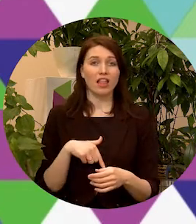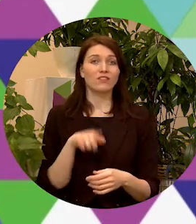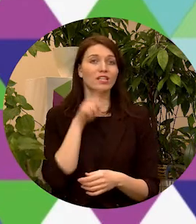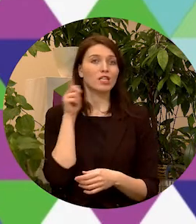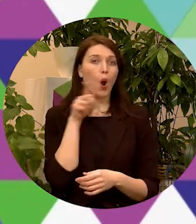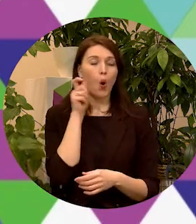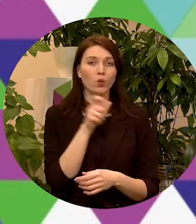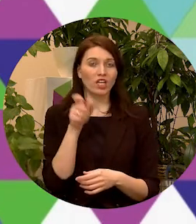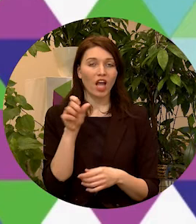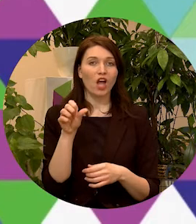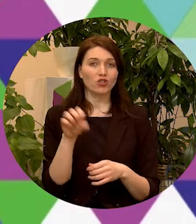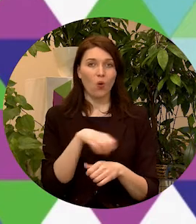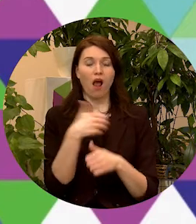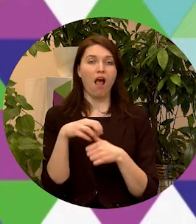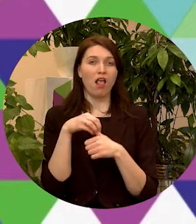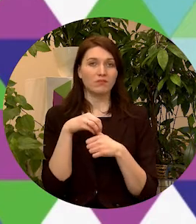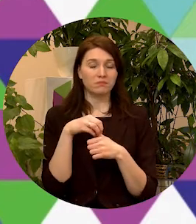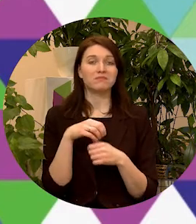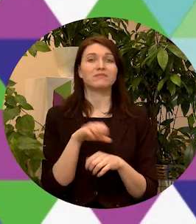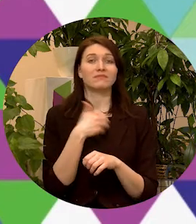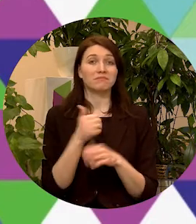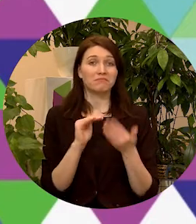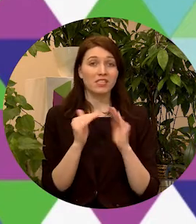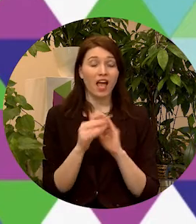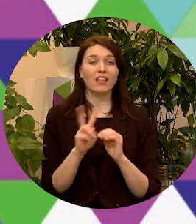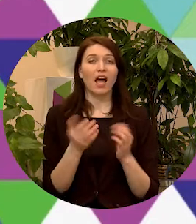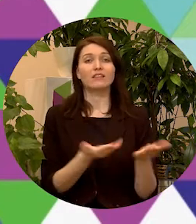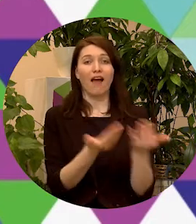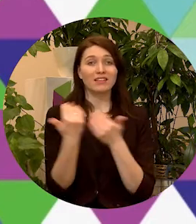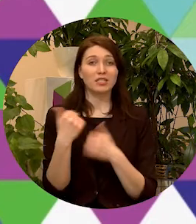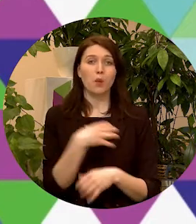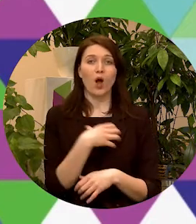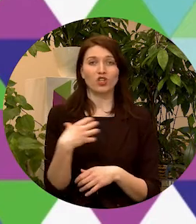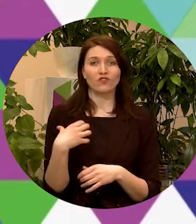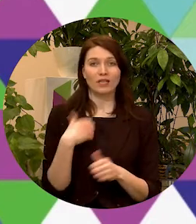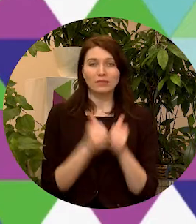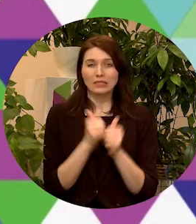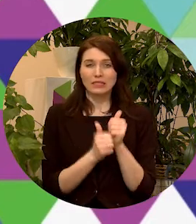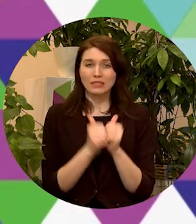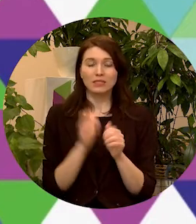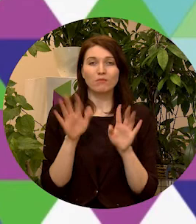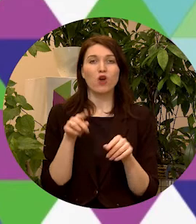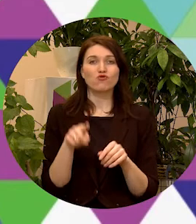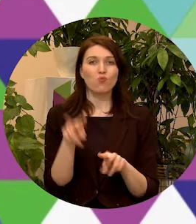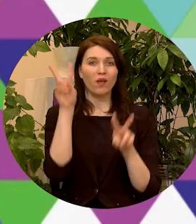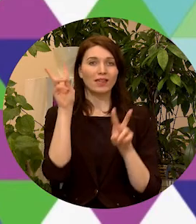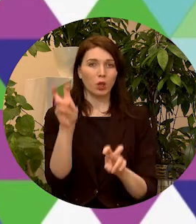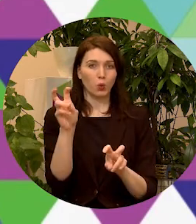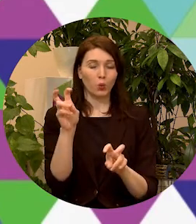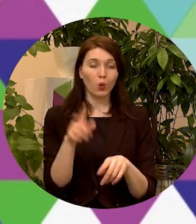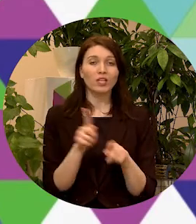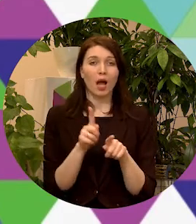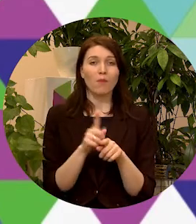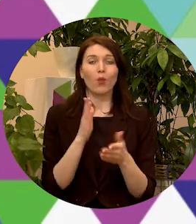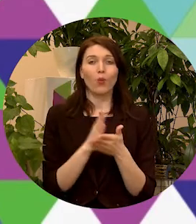jauniešu galvaspilsēta, kas aicina pašvaldības sacensties par šo titulu. Tāpat